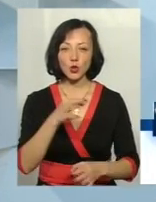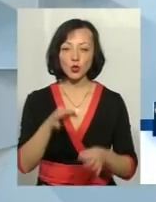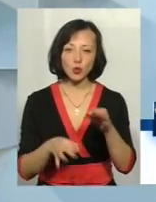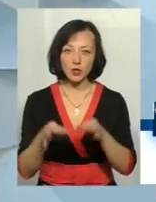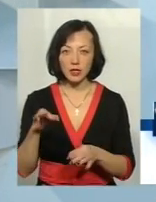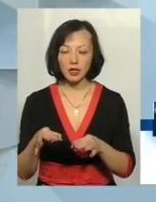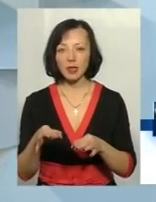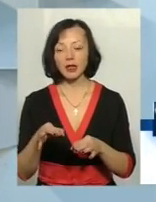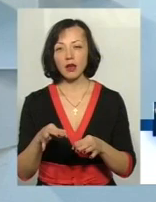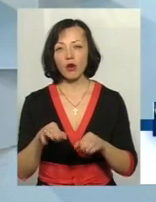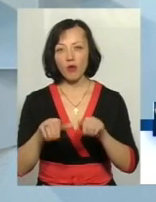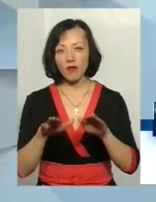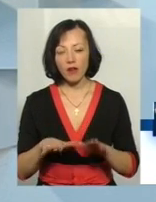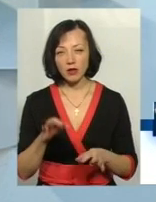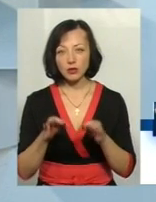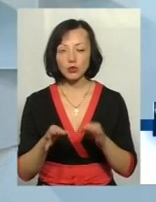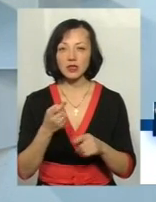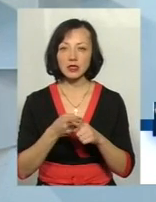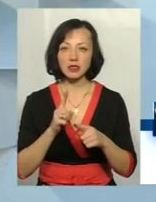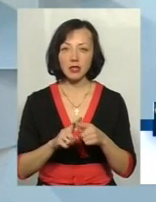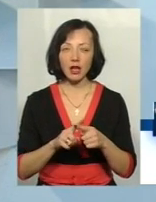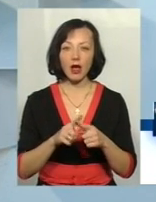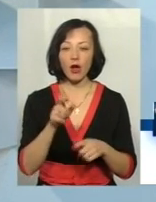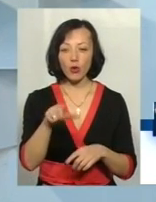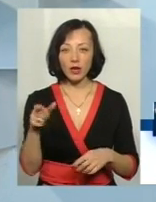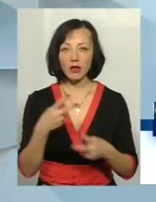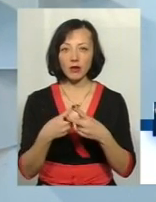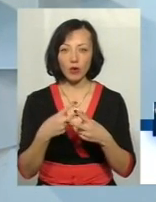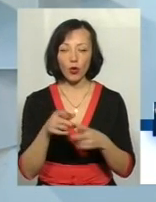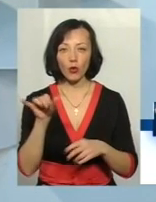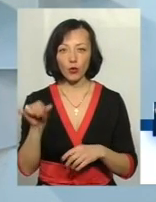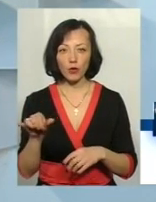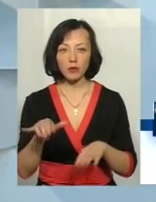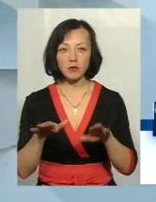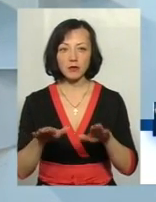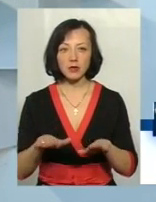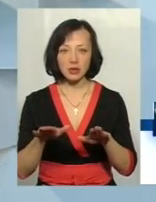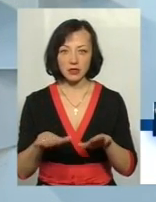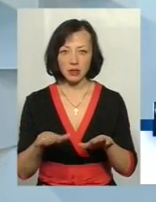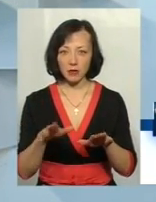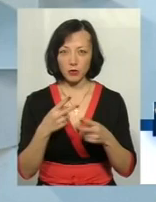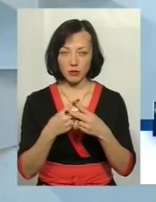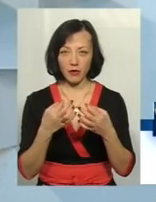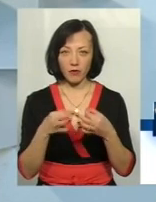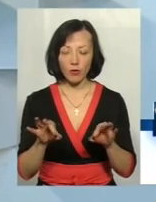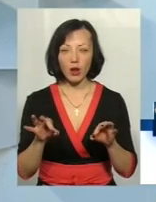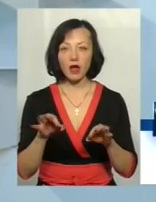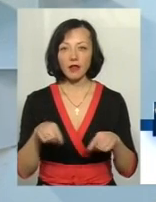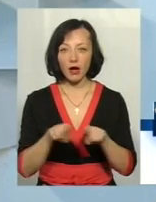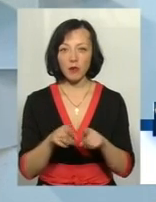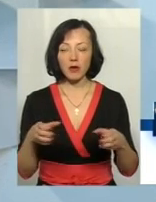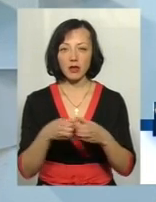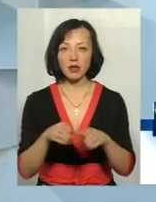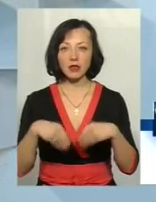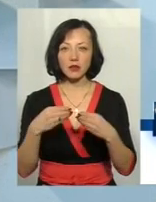А також це особи, засуджені до відбування покарань у місцях несвободи. Таким категоріям надається